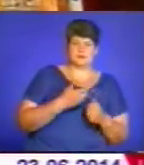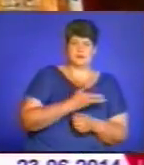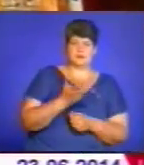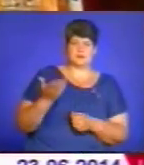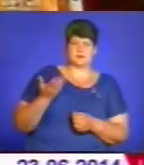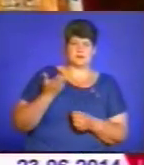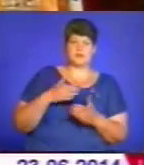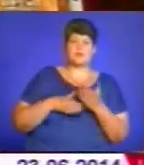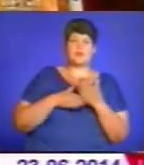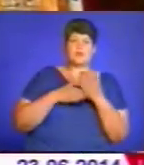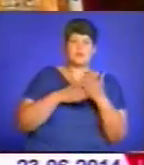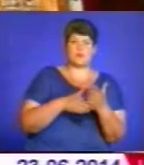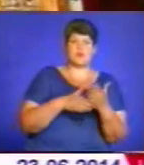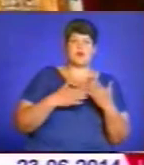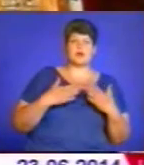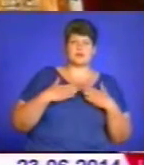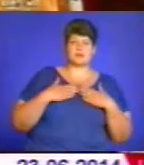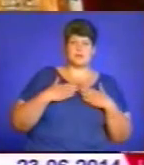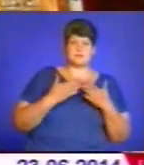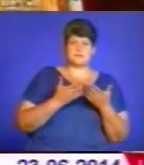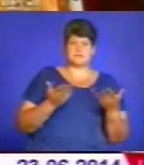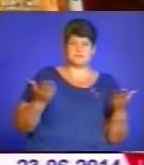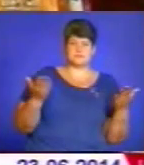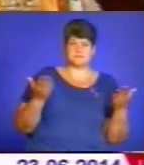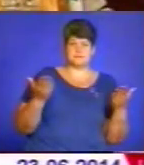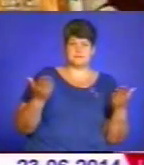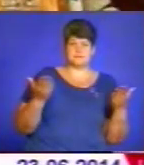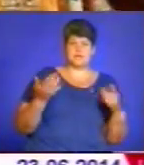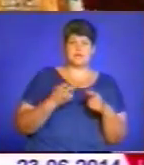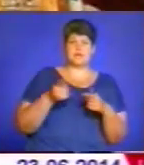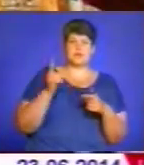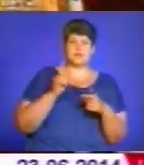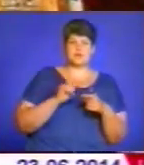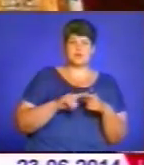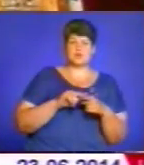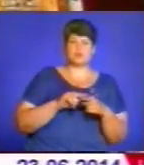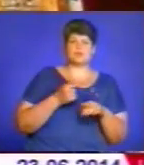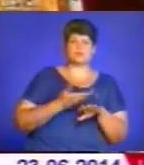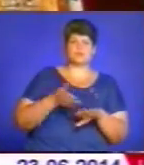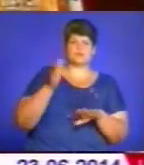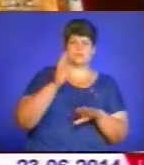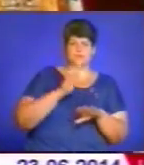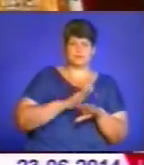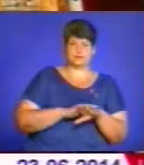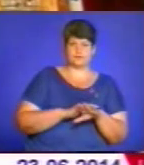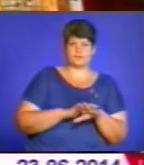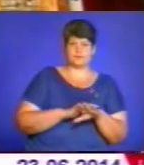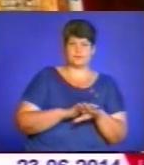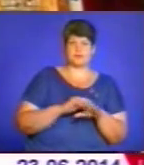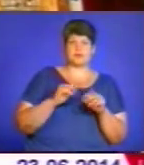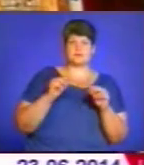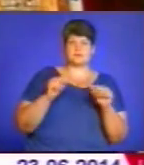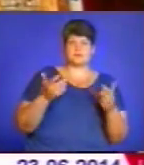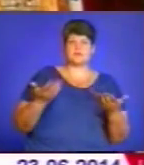Допомагає нам в цьому нелегкому земному